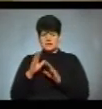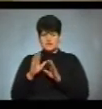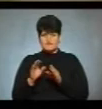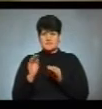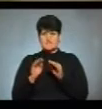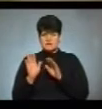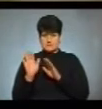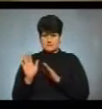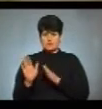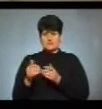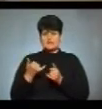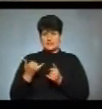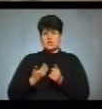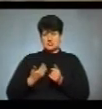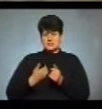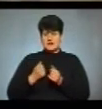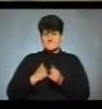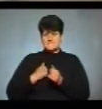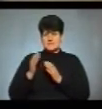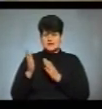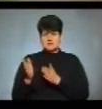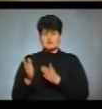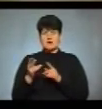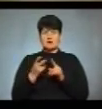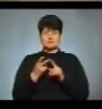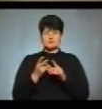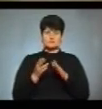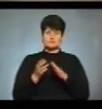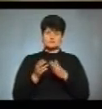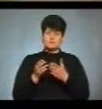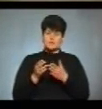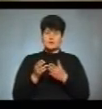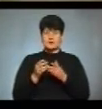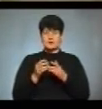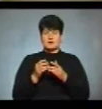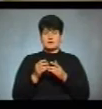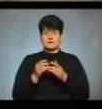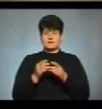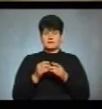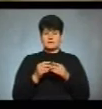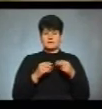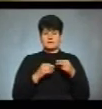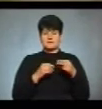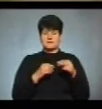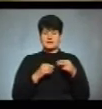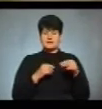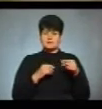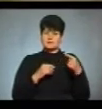скажімо, життя війська, Але, з другого боку, наприклад, діючий президент, він по-іншому, він кладе